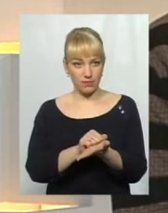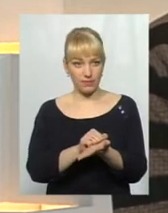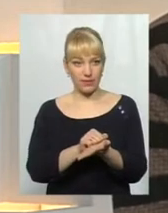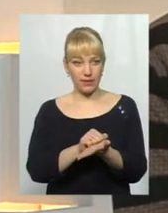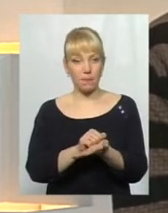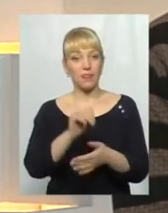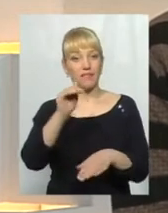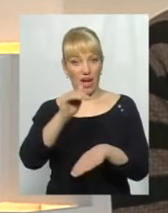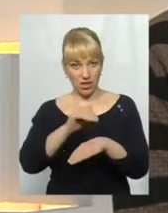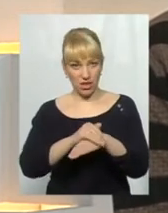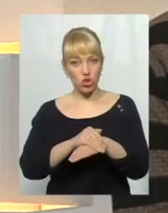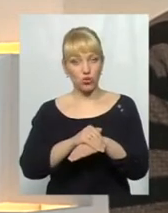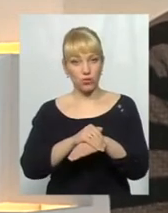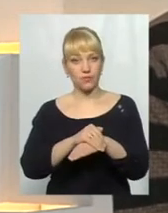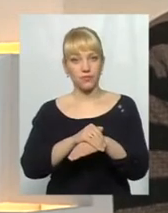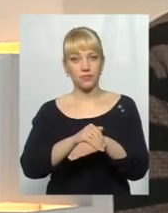фактично,